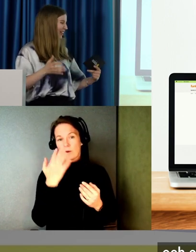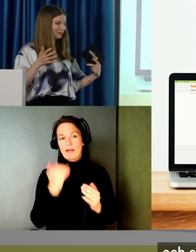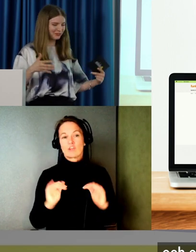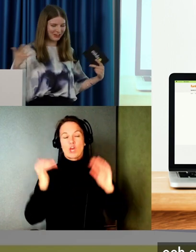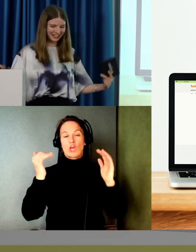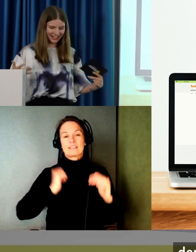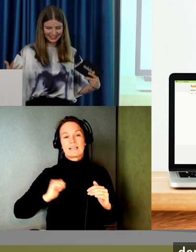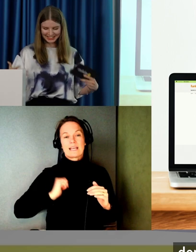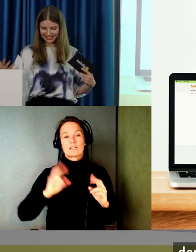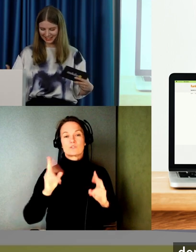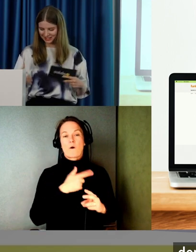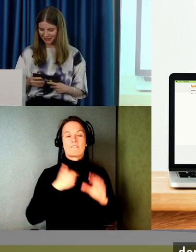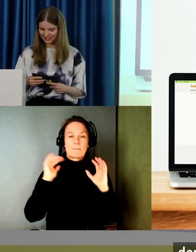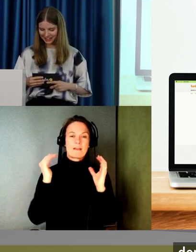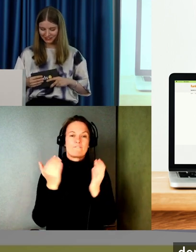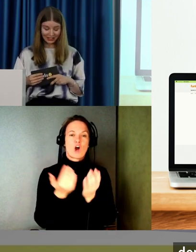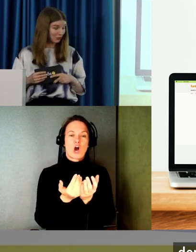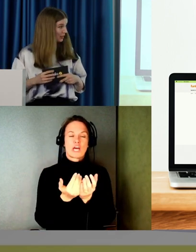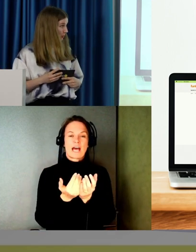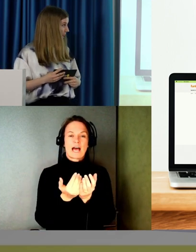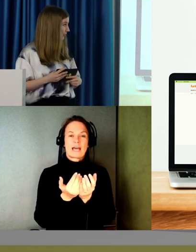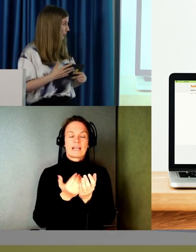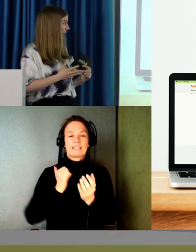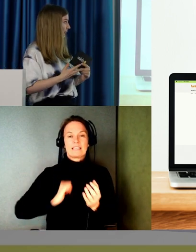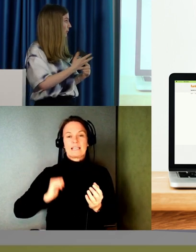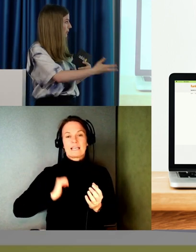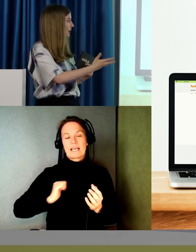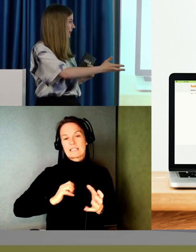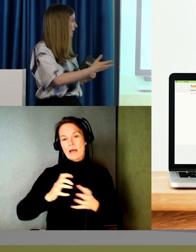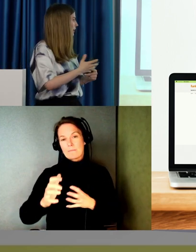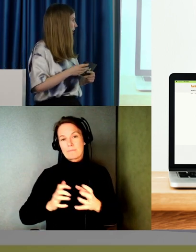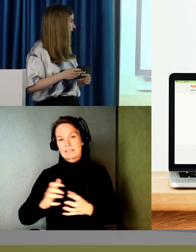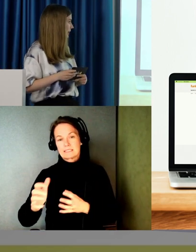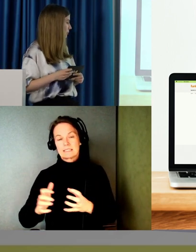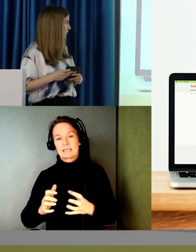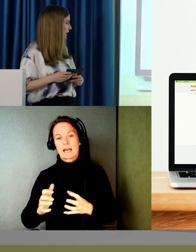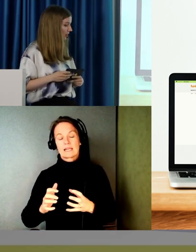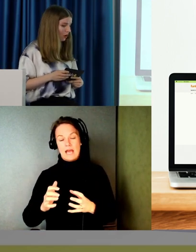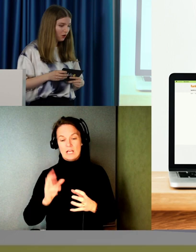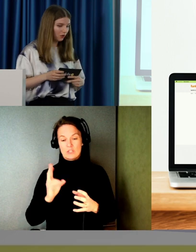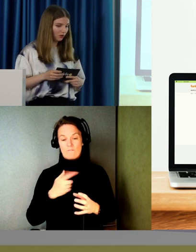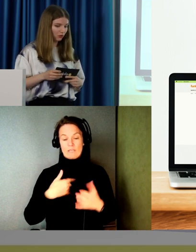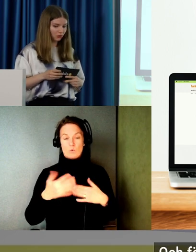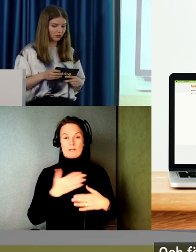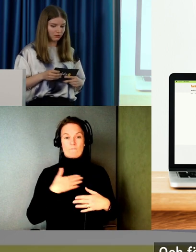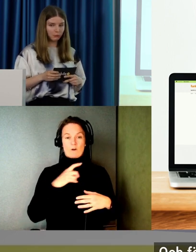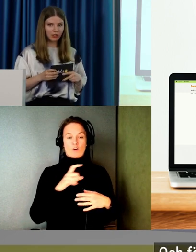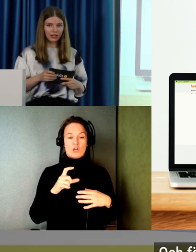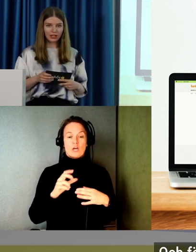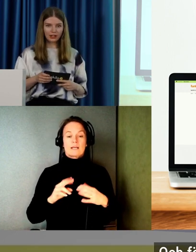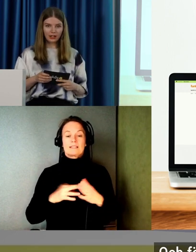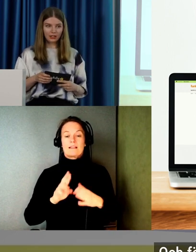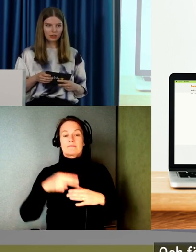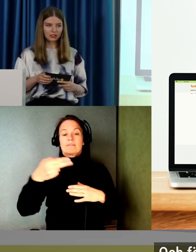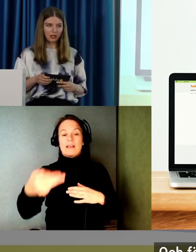Så att vi ändå bevarar de här tillgänglighetsanpassningarna. Vi hade gjort i vår plattform. Även ut i ett riktigt projekt. Och för